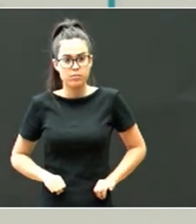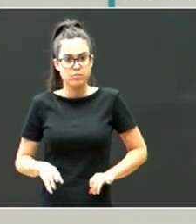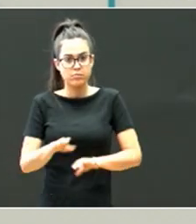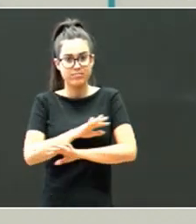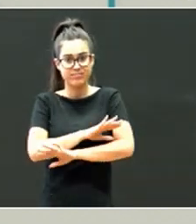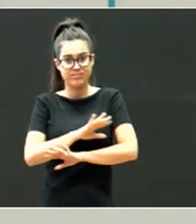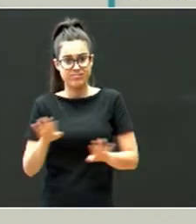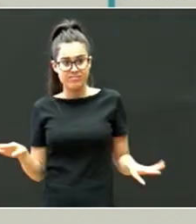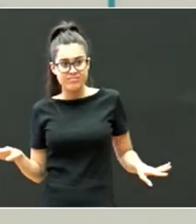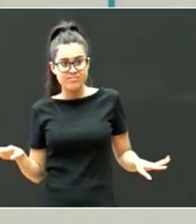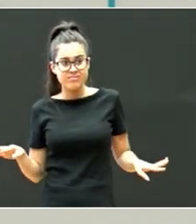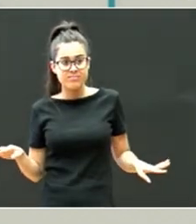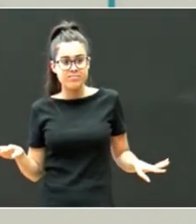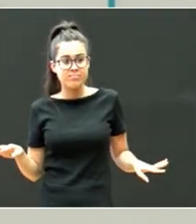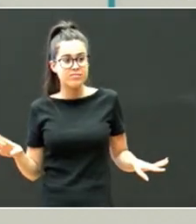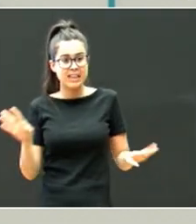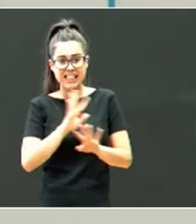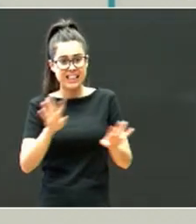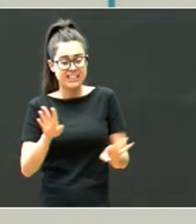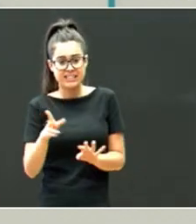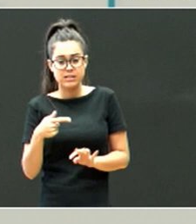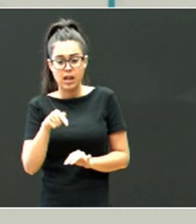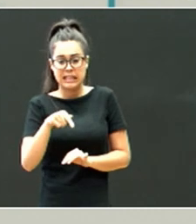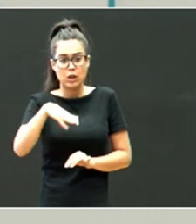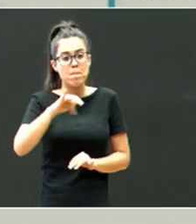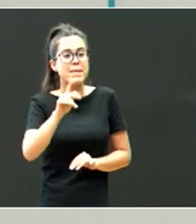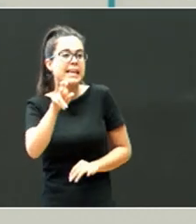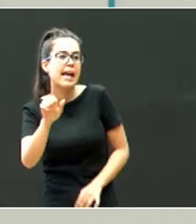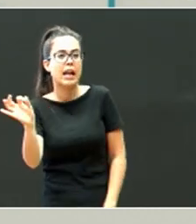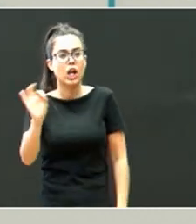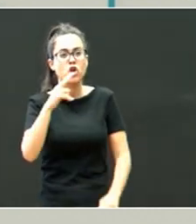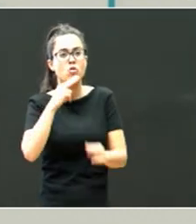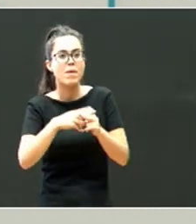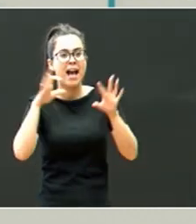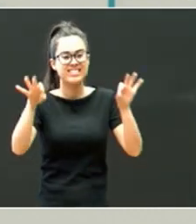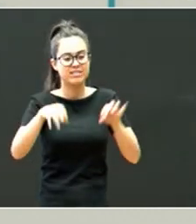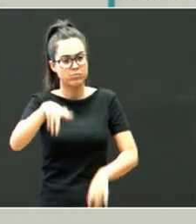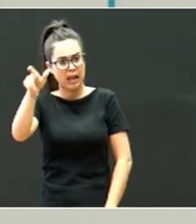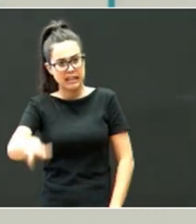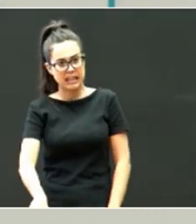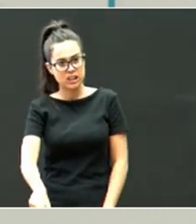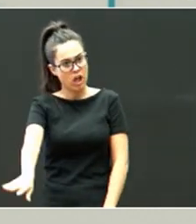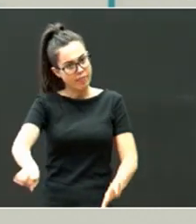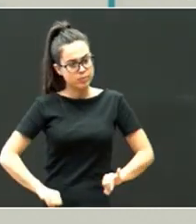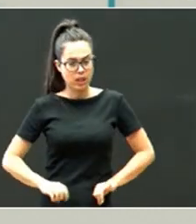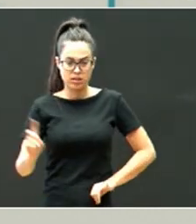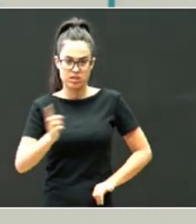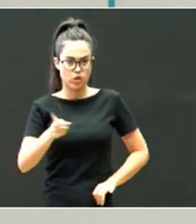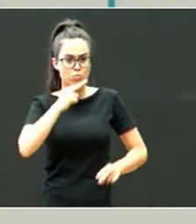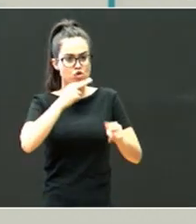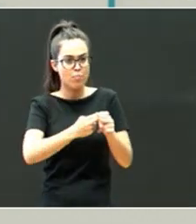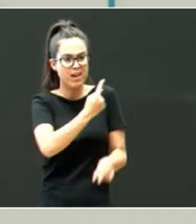zartzen, zaretzen, horti, jaez, hau da Mikel, hau da Pello, hau da Maribel, hau da Itziar, eta,